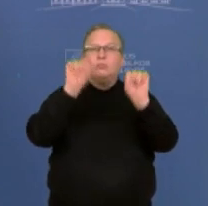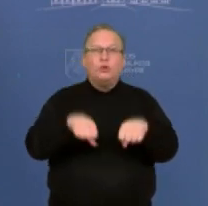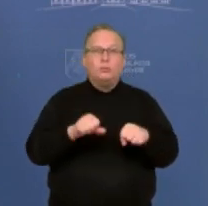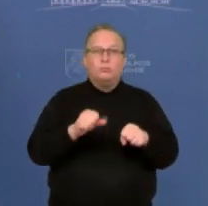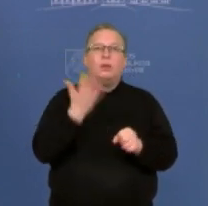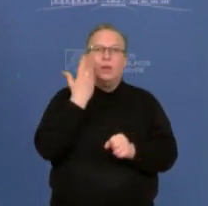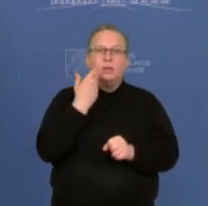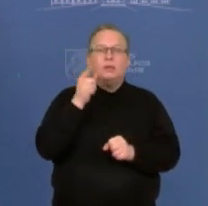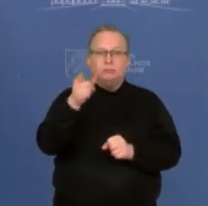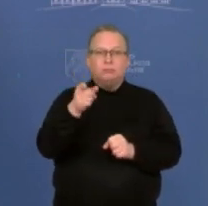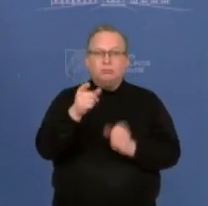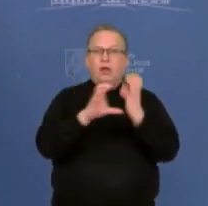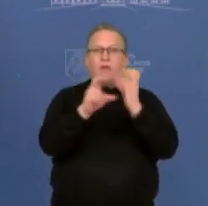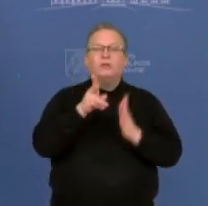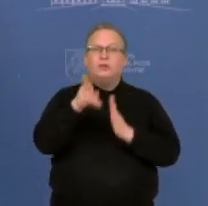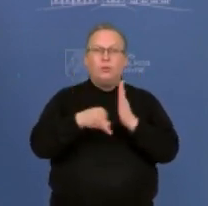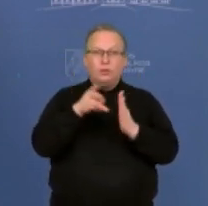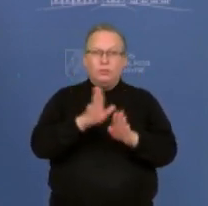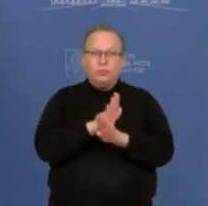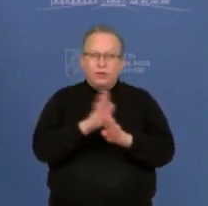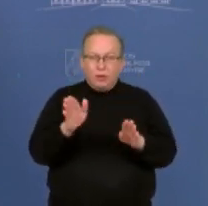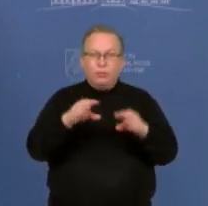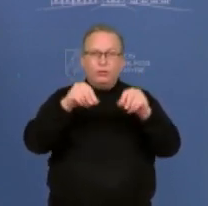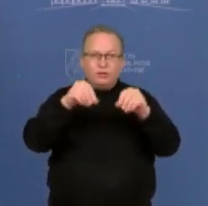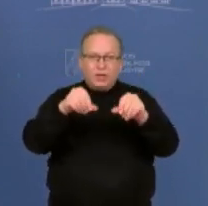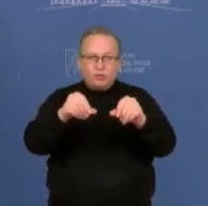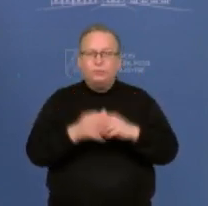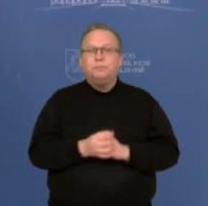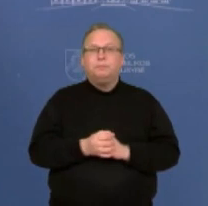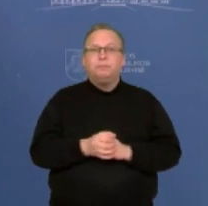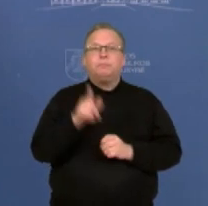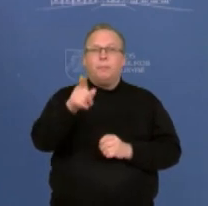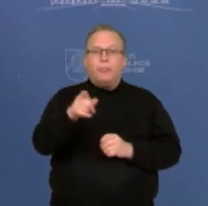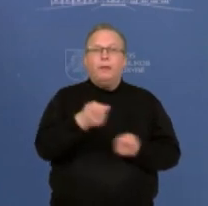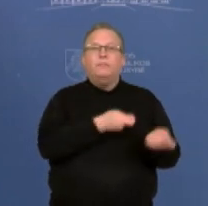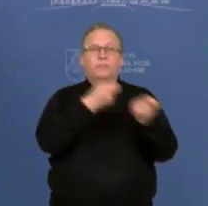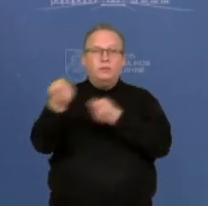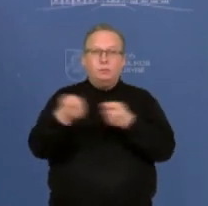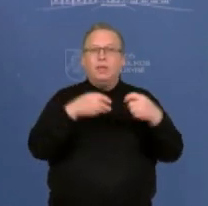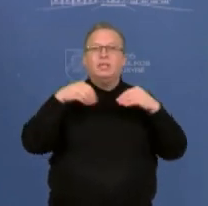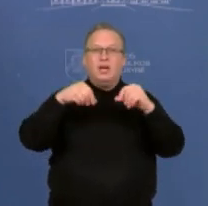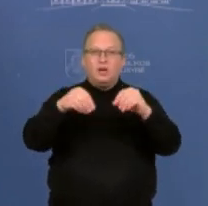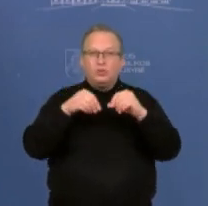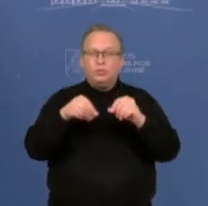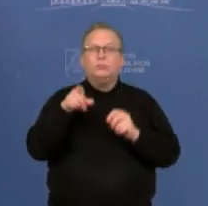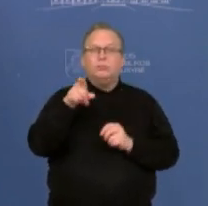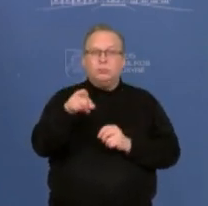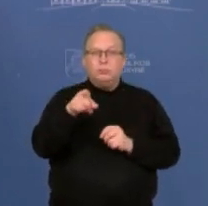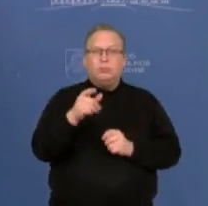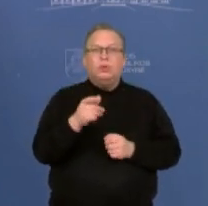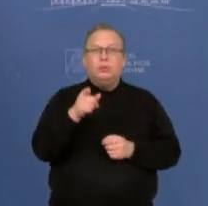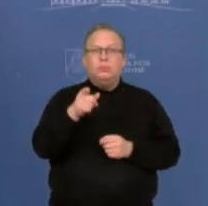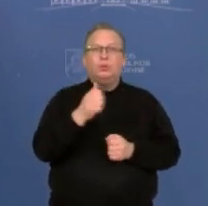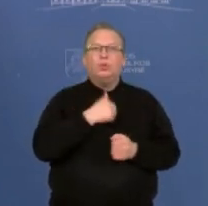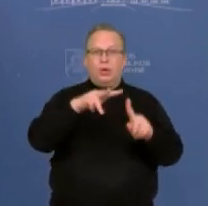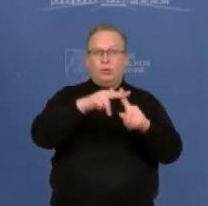trašų tranzito pabaigos? Tai iki to laiko gelėžinkelių trašų gabenimas pagal šitą sutartį turi natūraliai